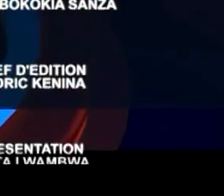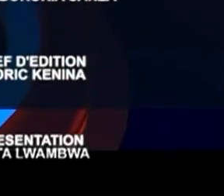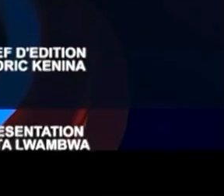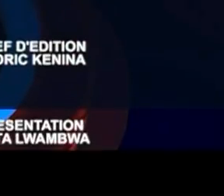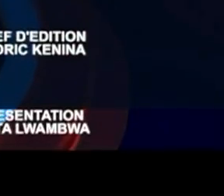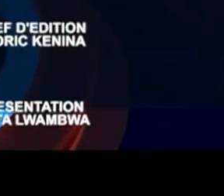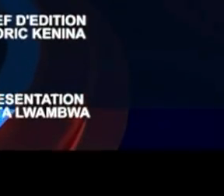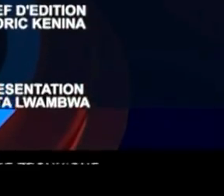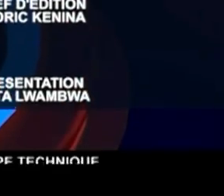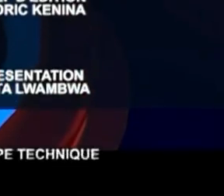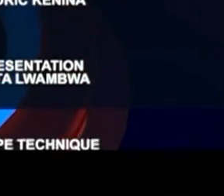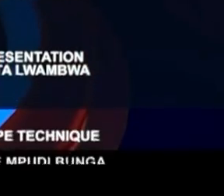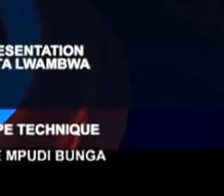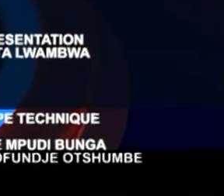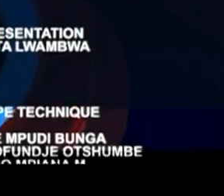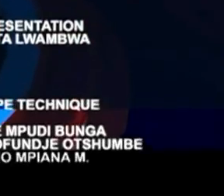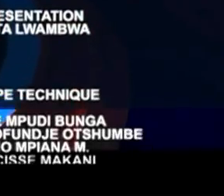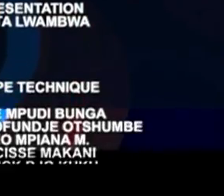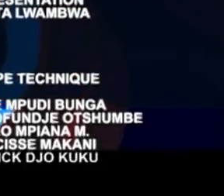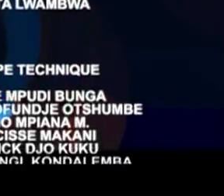501